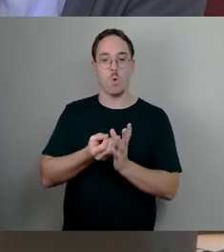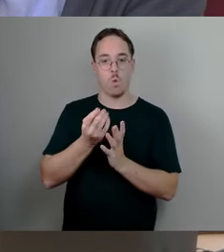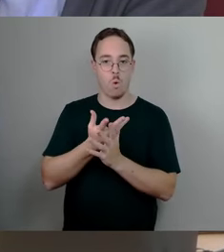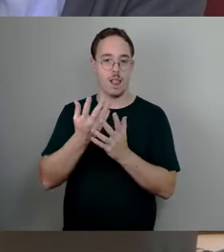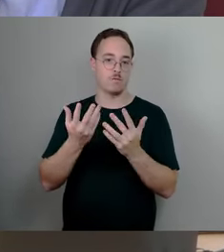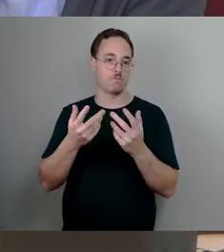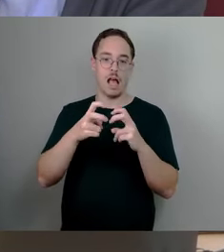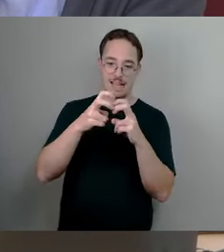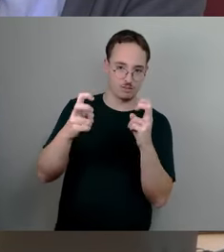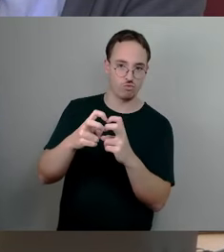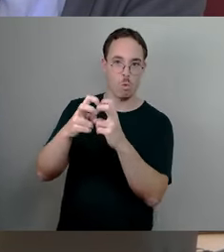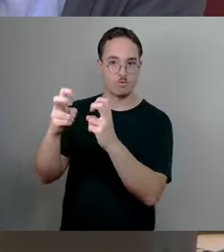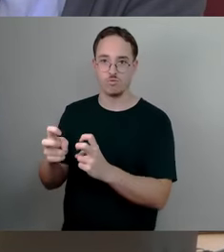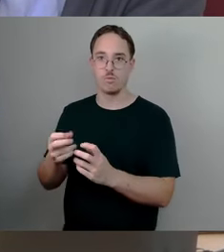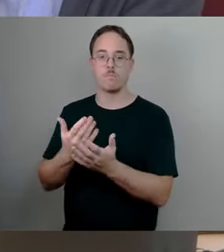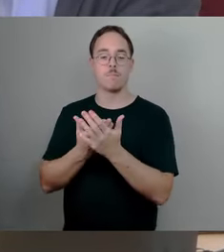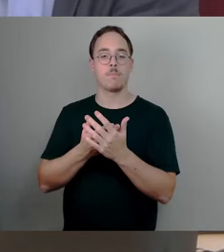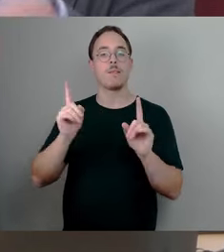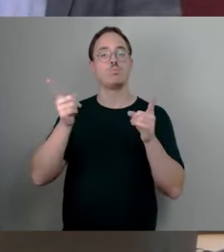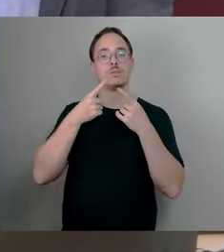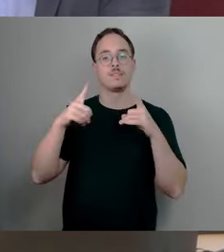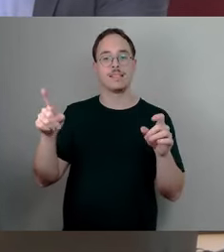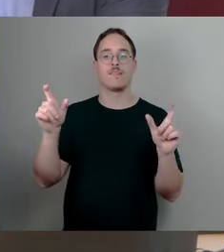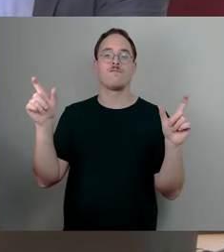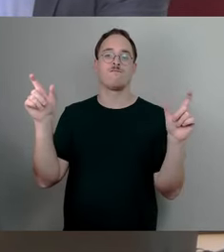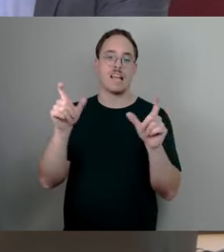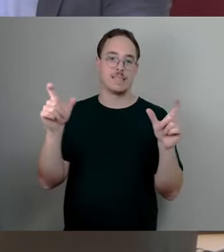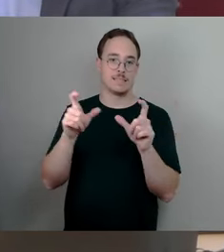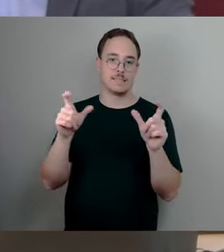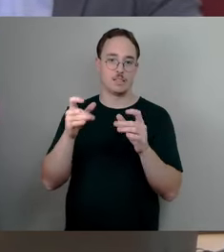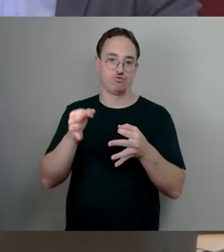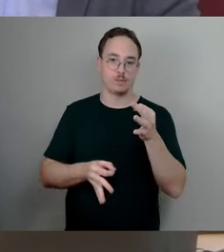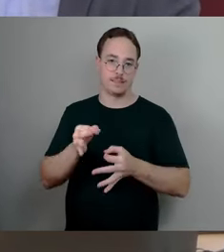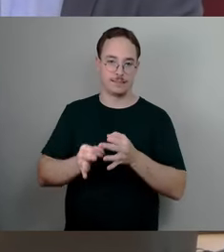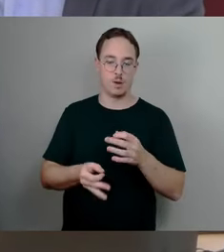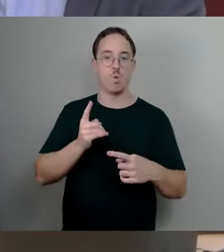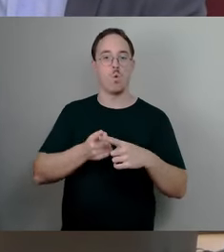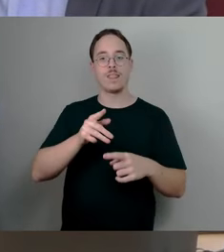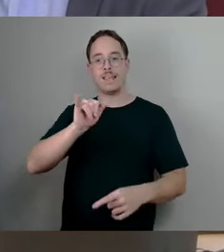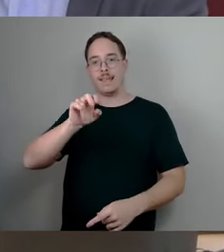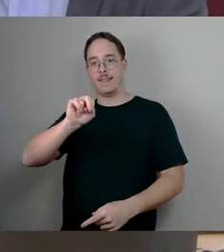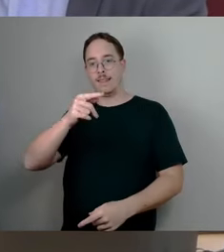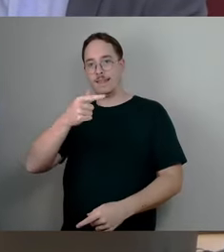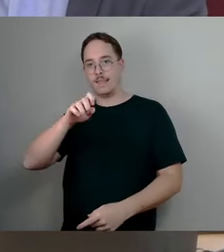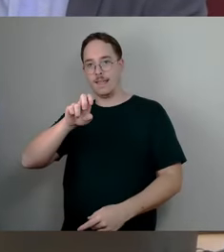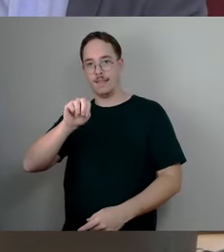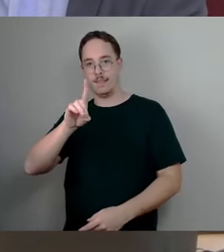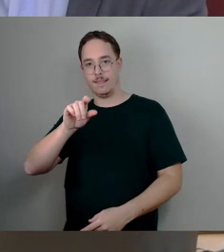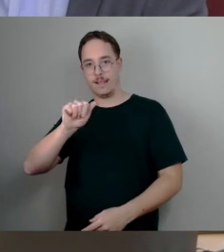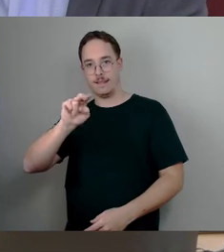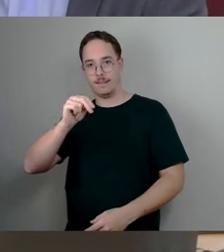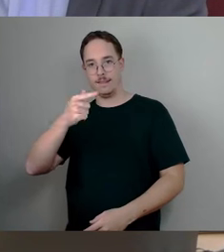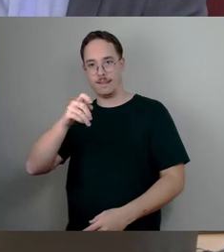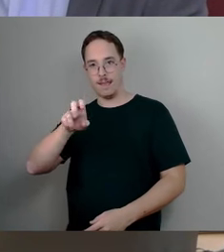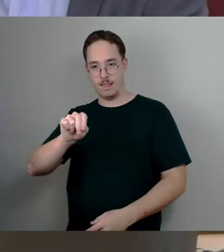Falle von den Musikfestspielen und dem Intendanten, das, was bereits an Engagement in den vergangenen Jahren und Förderung des